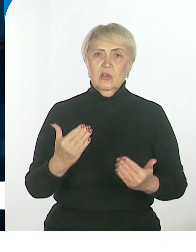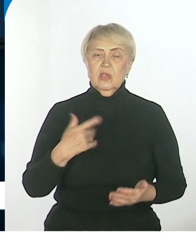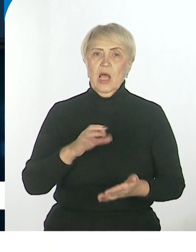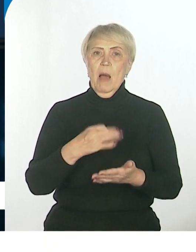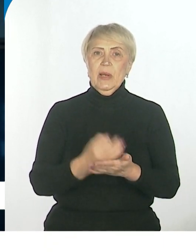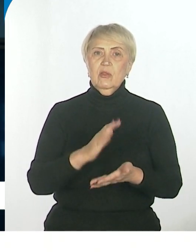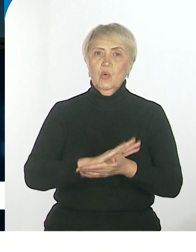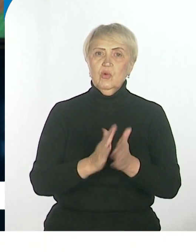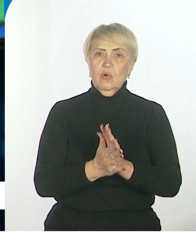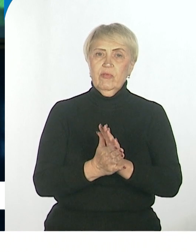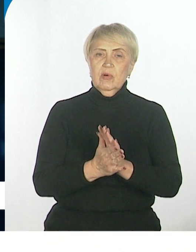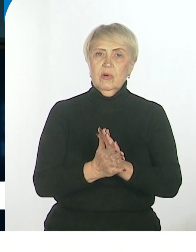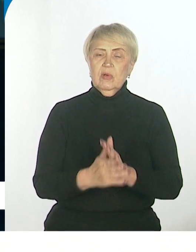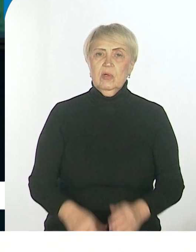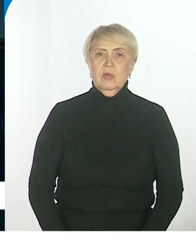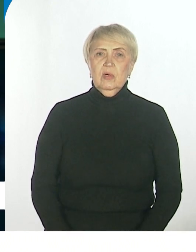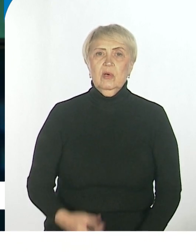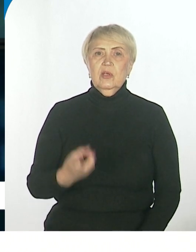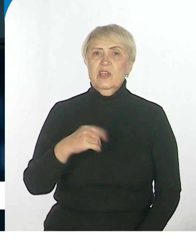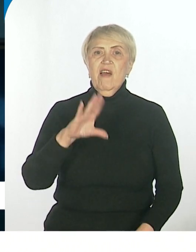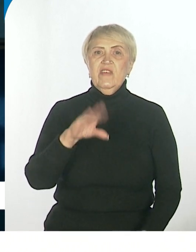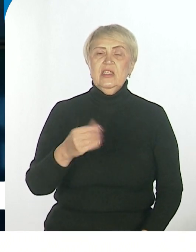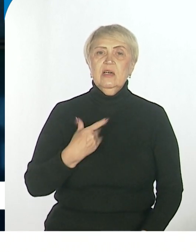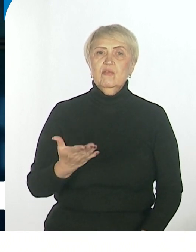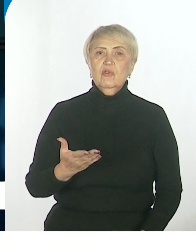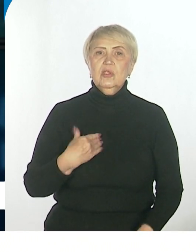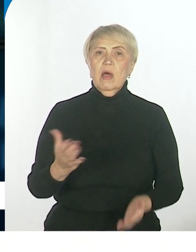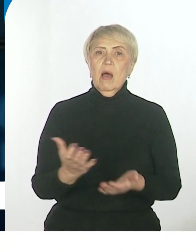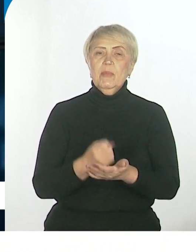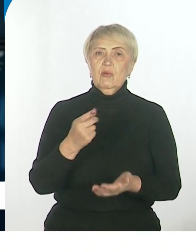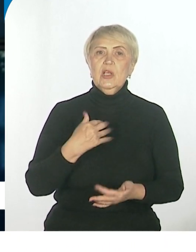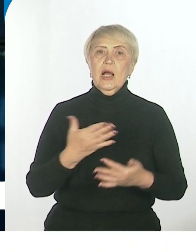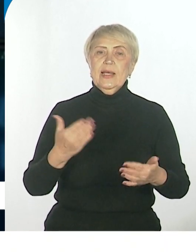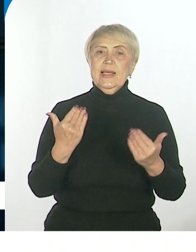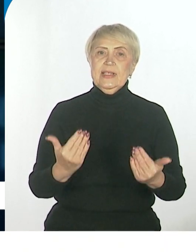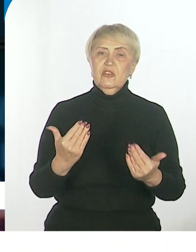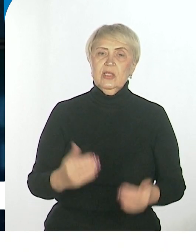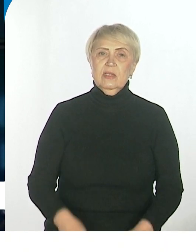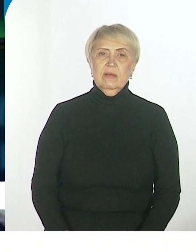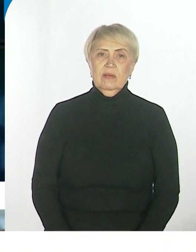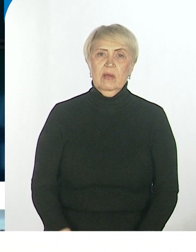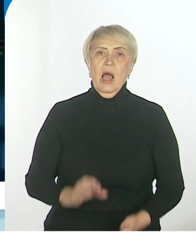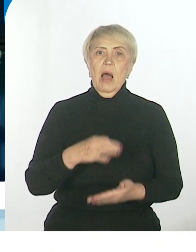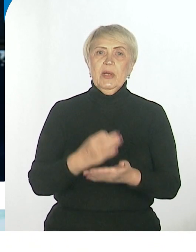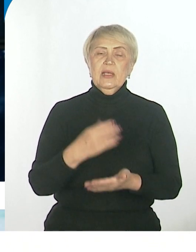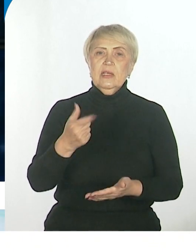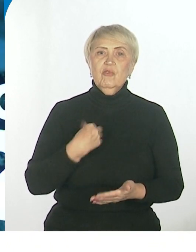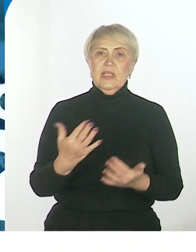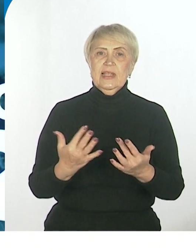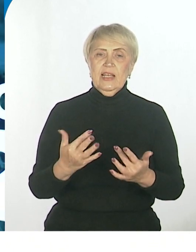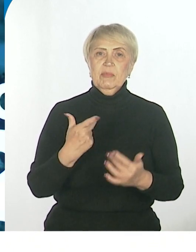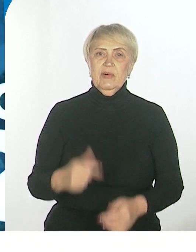определенные условия, далеко, в общем-то, не всех туда берут. Какие сейчас предъявляются требования к кандидатам?